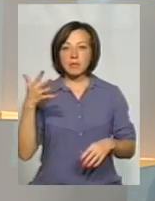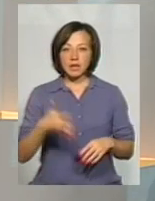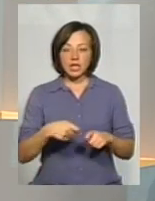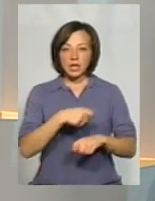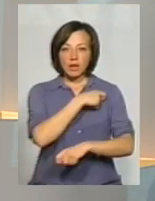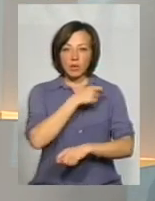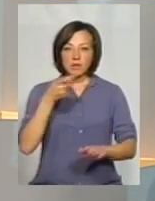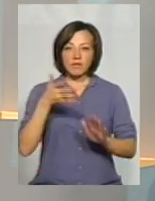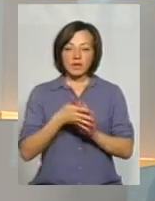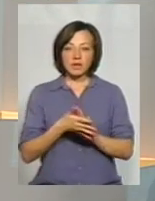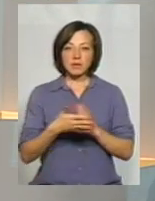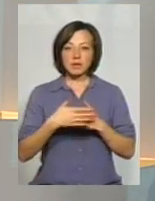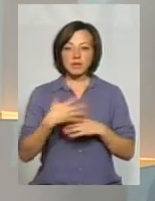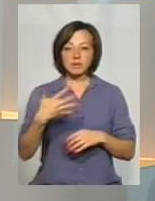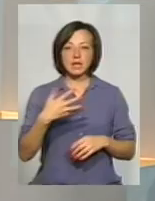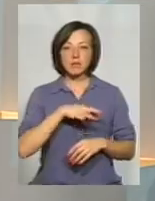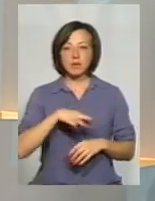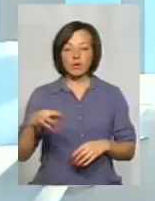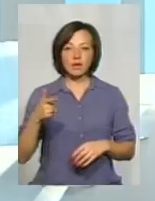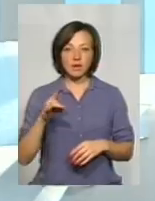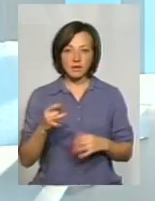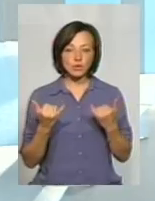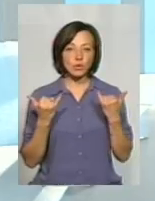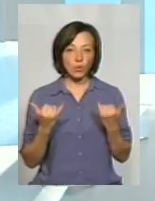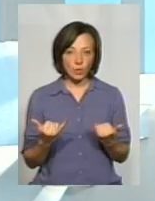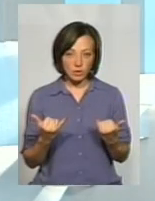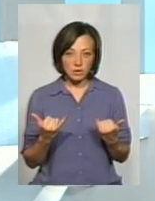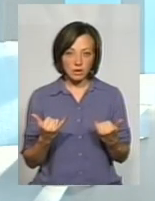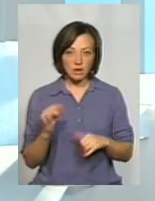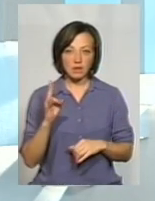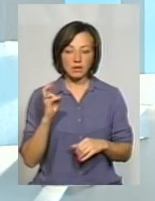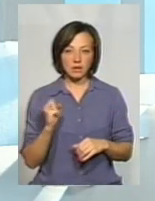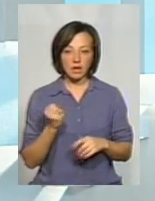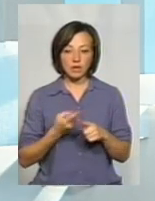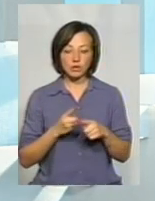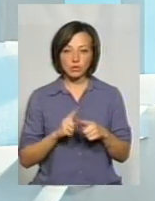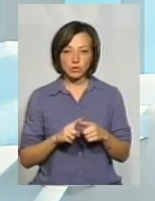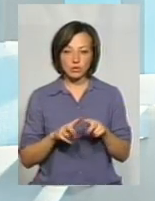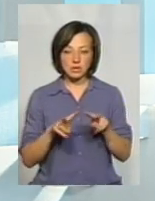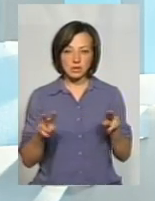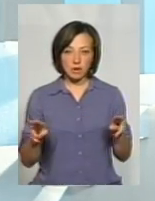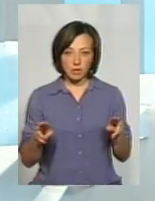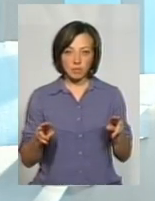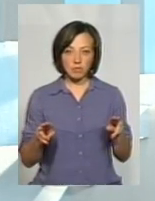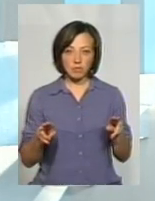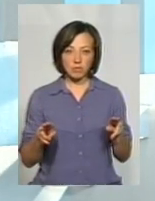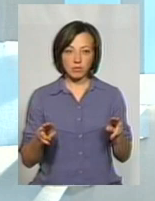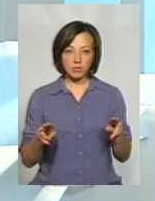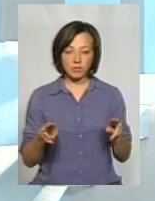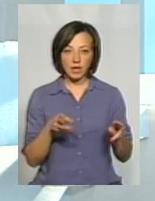витрачено десь близько 50 мільйонів гривень. Сьогодні на цю саму сітку, яку ми передали